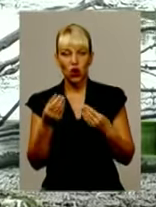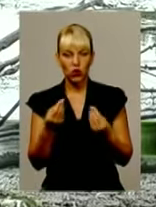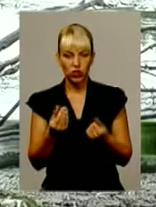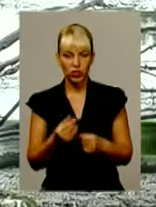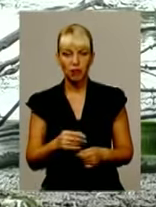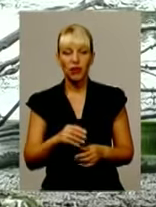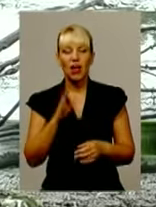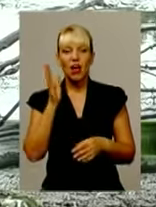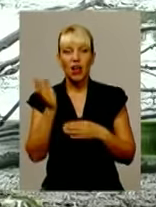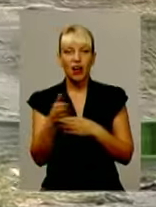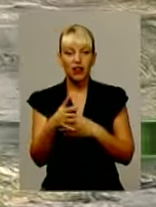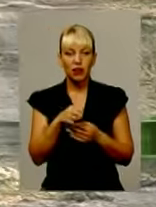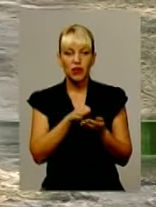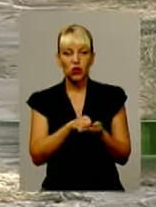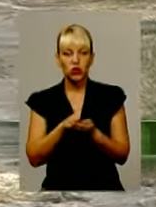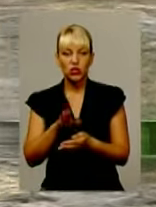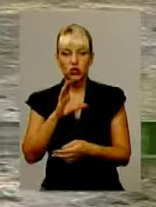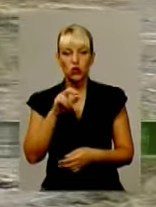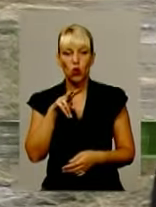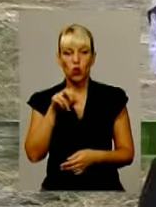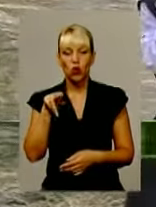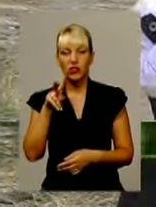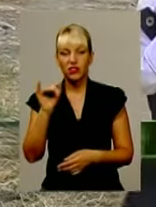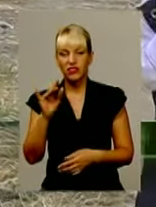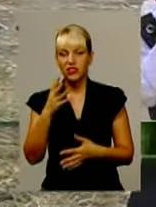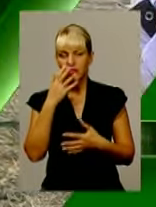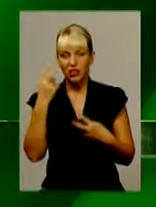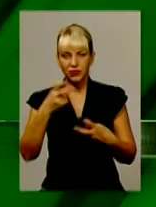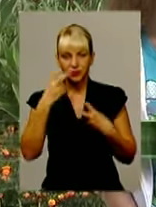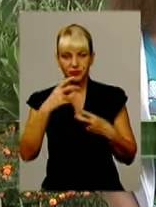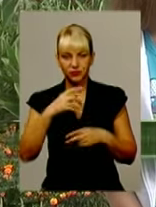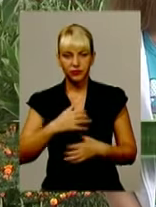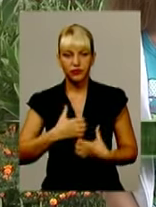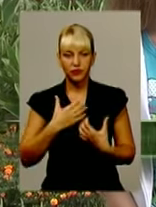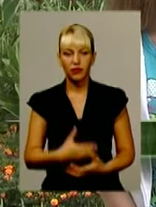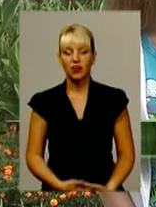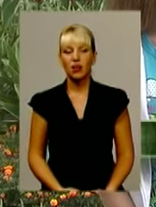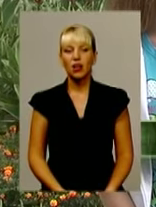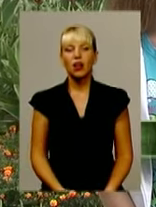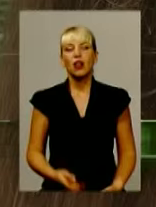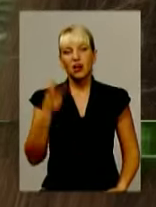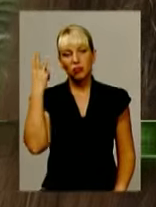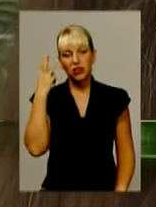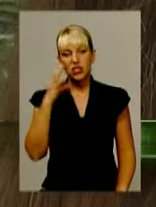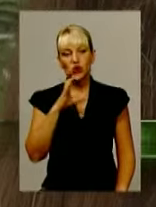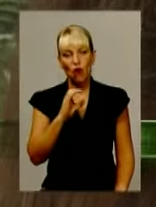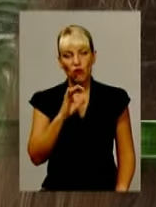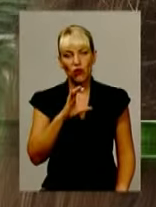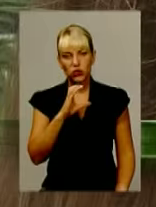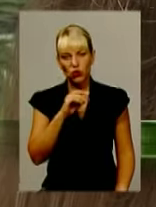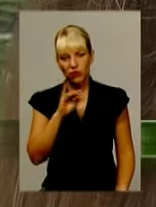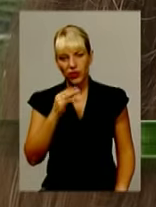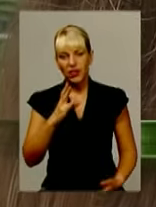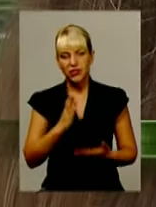Ярмолинецькому районі. Жителі села Солобківці потерпають від жахливого смороду. Новини спорту. Хмельничанка Софія Сікорська стала